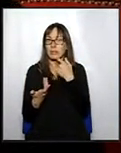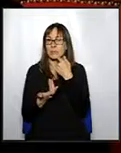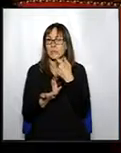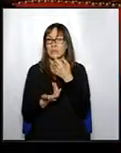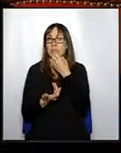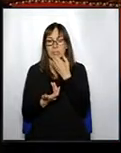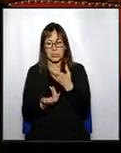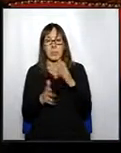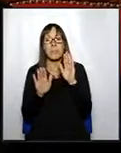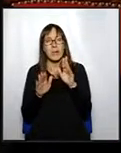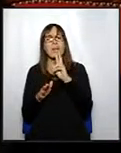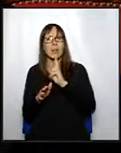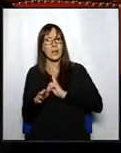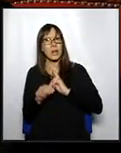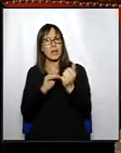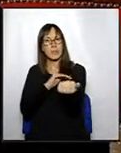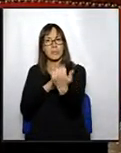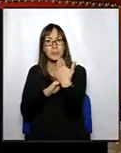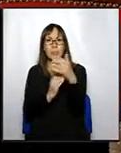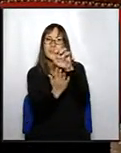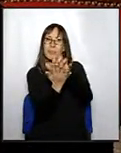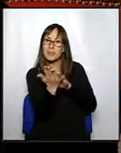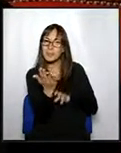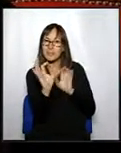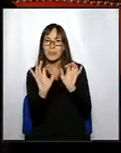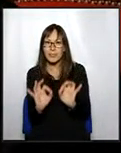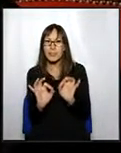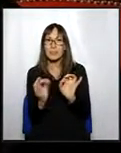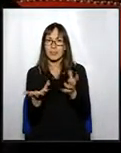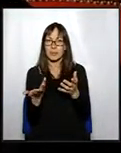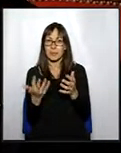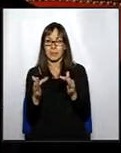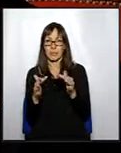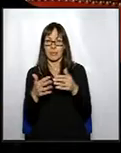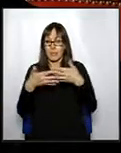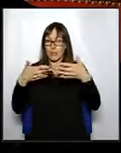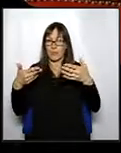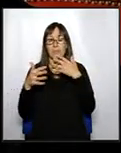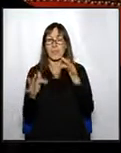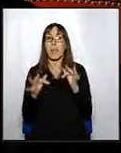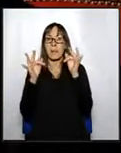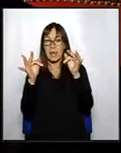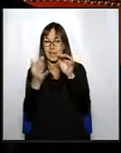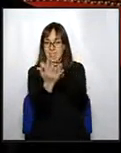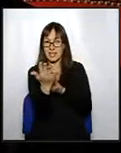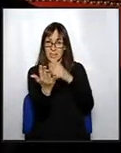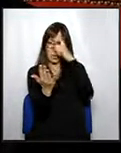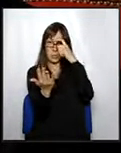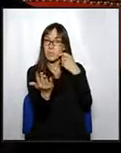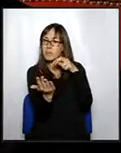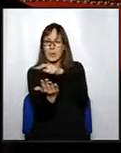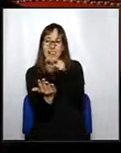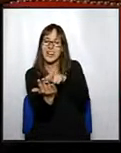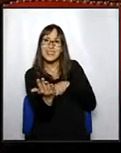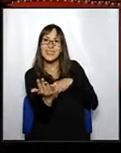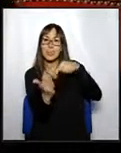però ens va dir que ens faria arribar al manifest d'aquesta plataforma mai més. I la veritat és que jo no he pogut llegir el manifest i